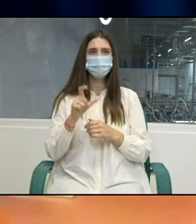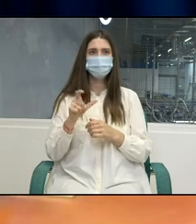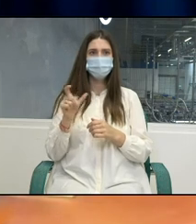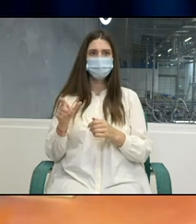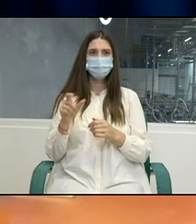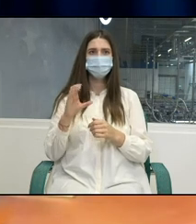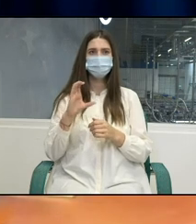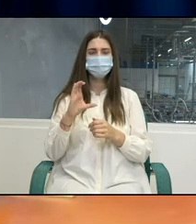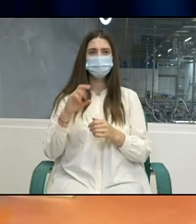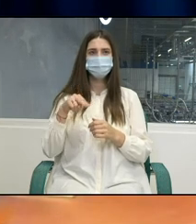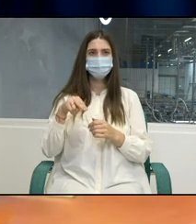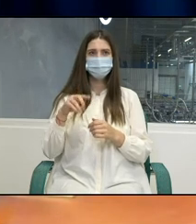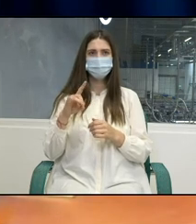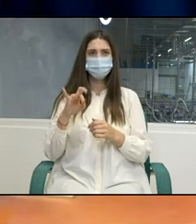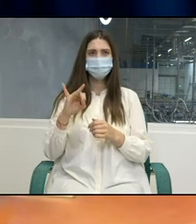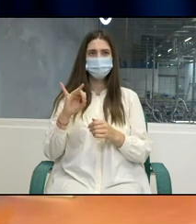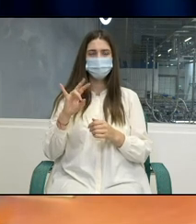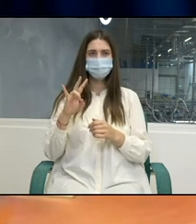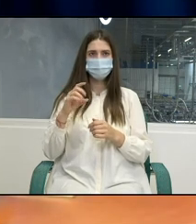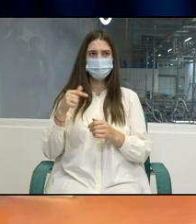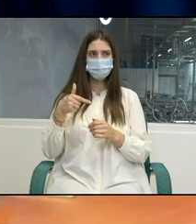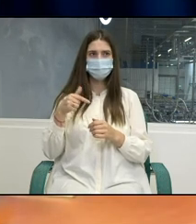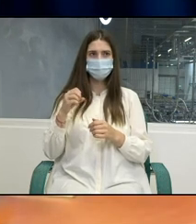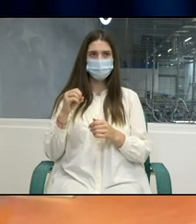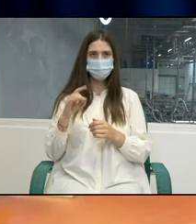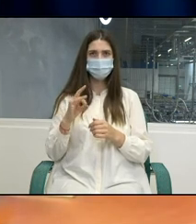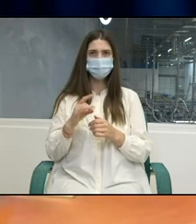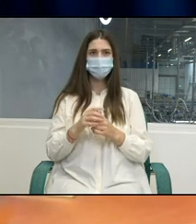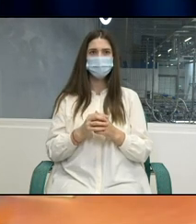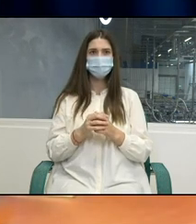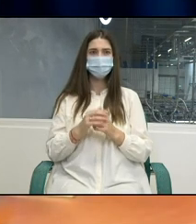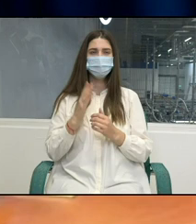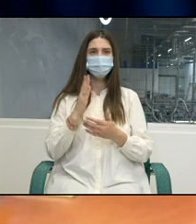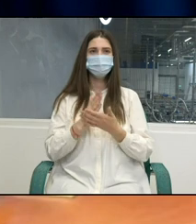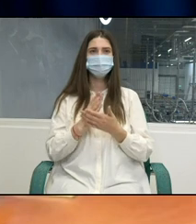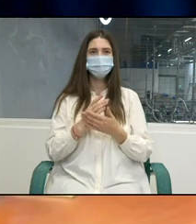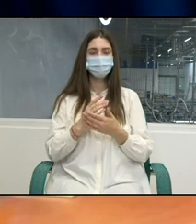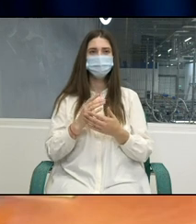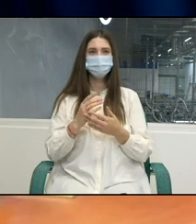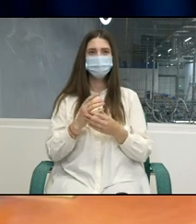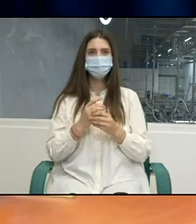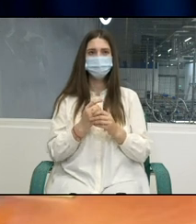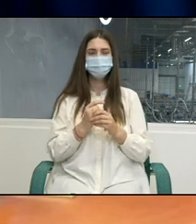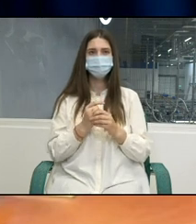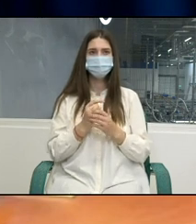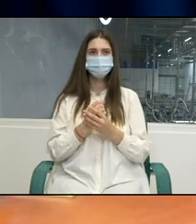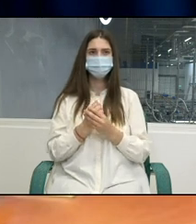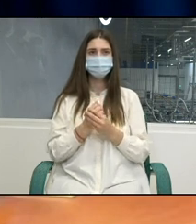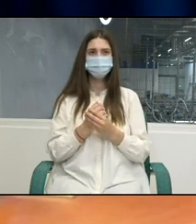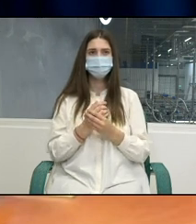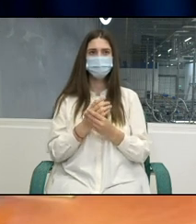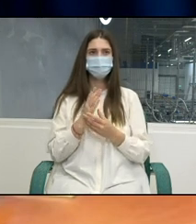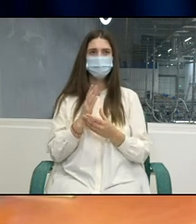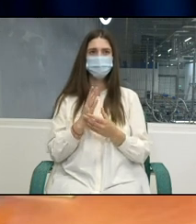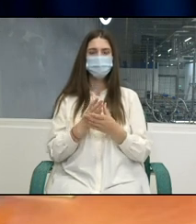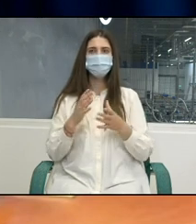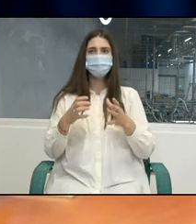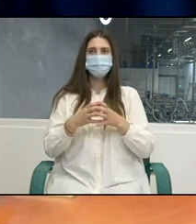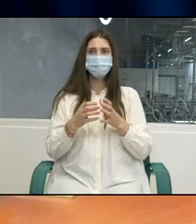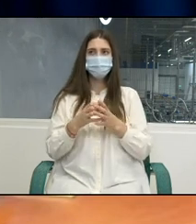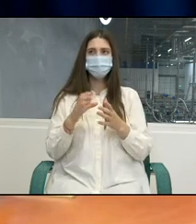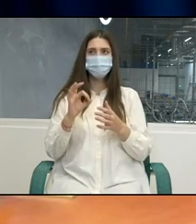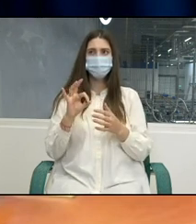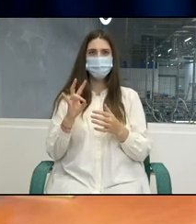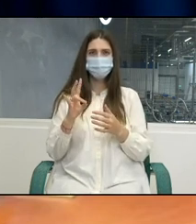domnului Springet, coordinatorul rezident al 1 în Republica Moldova. UIM apreciează foarte mult colaborarea cu familia 1 la nivel